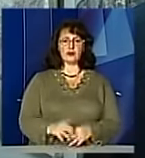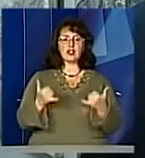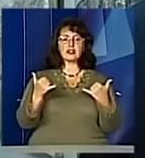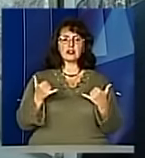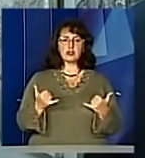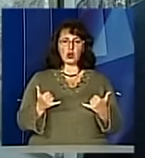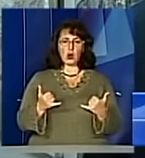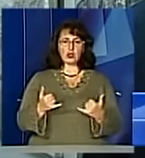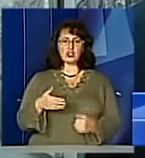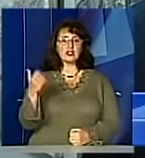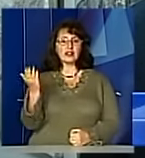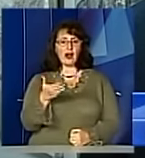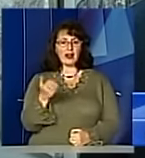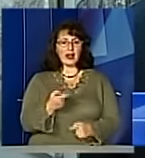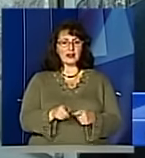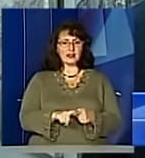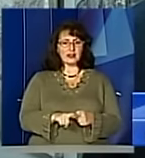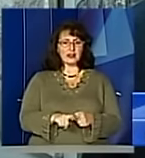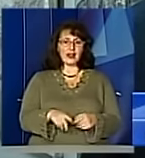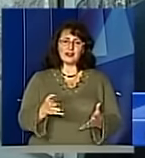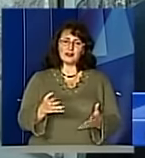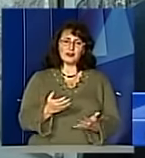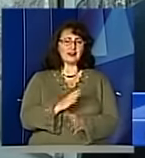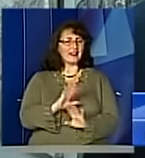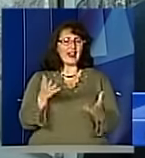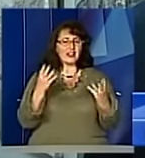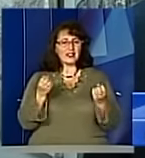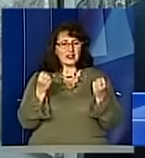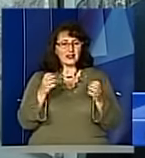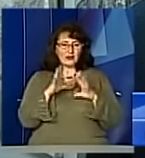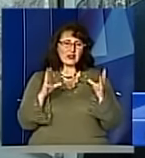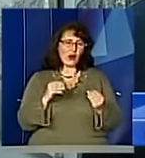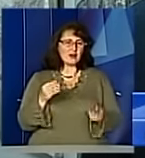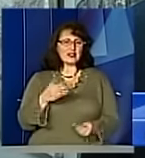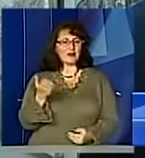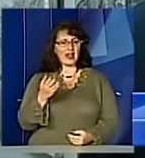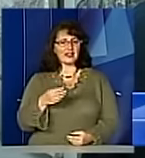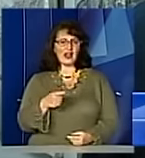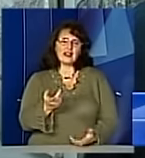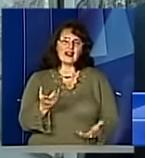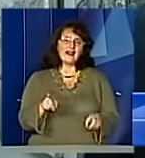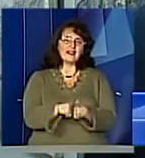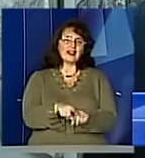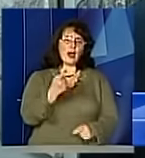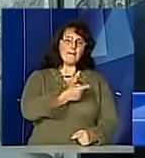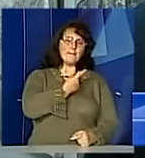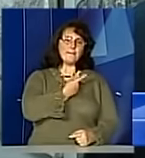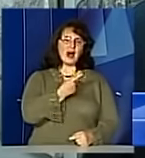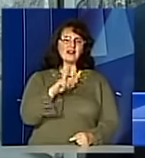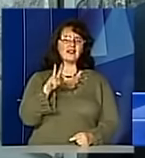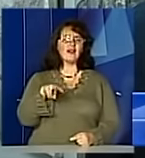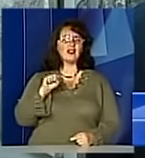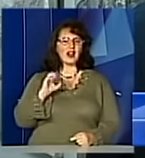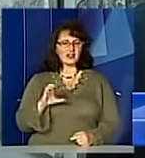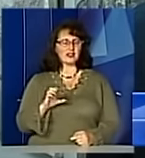Сьогоднішня лекція була і не лекція, а майстер-клас. І це дозволяло мати